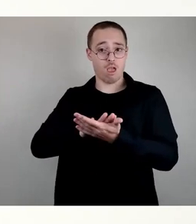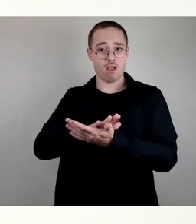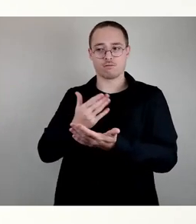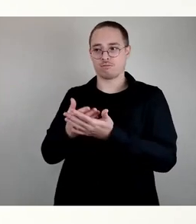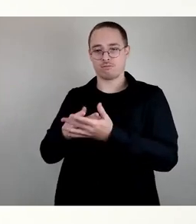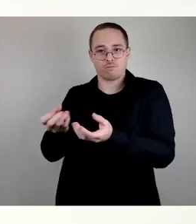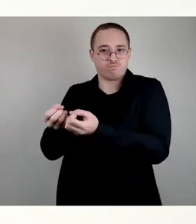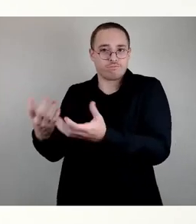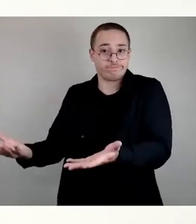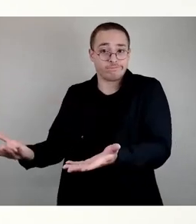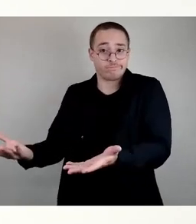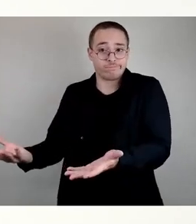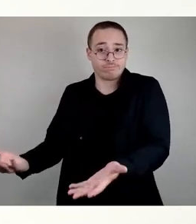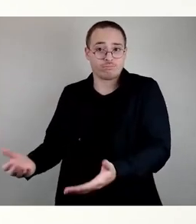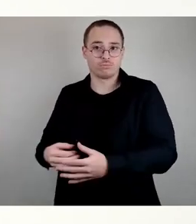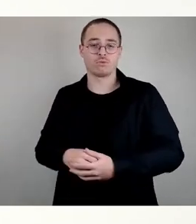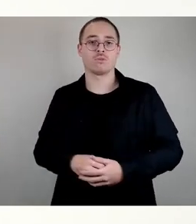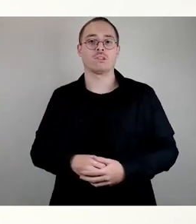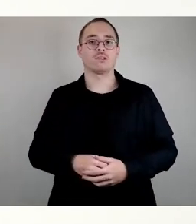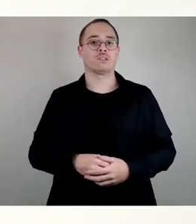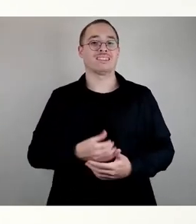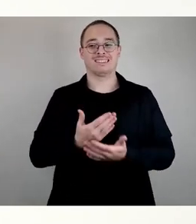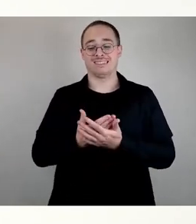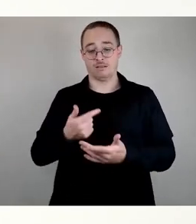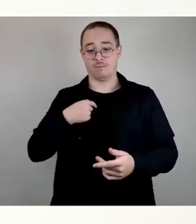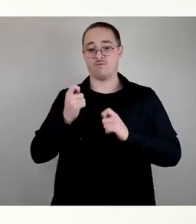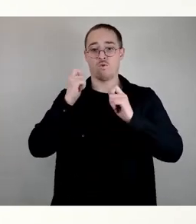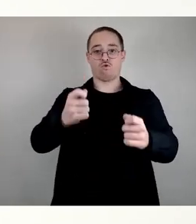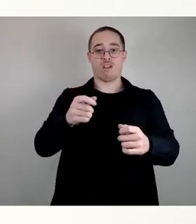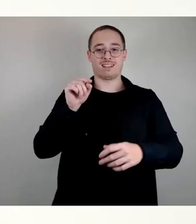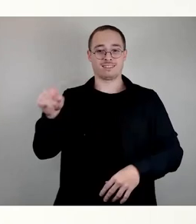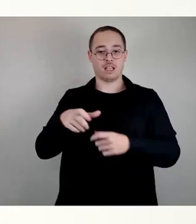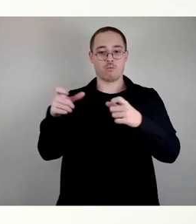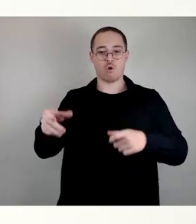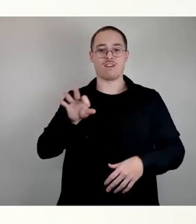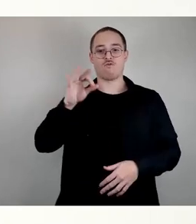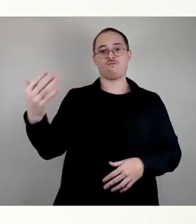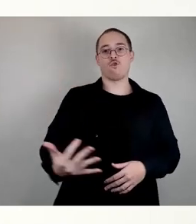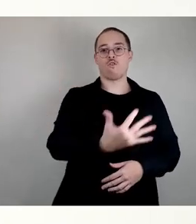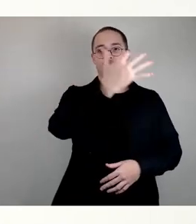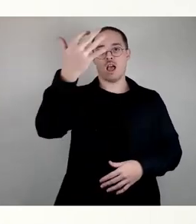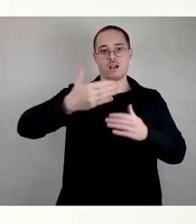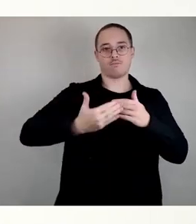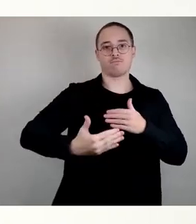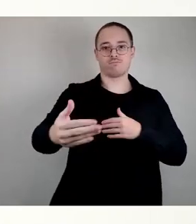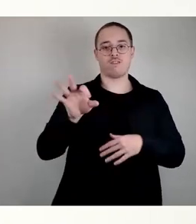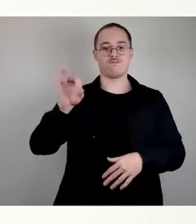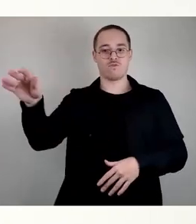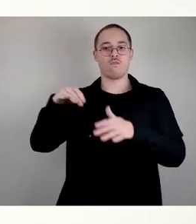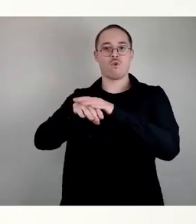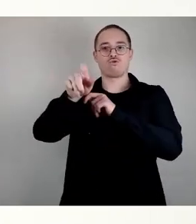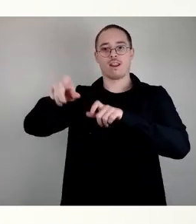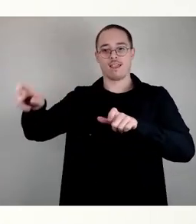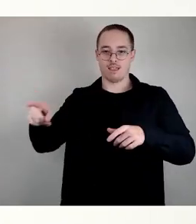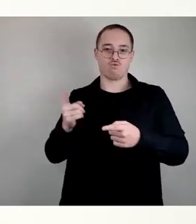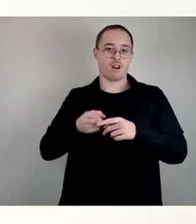wir Ihnen vor, dieses Gebäude für fünf Jahre als Unterkunft für Menschen im Kontext Flucht und Asyl zu